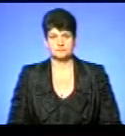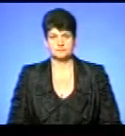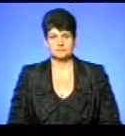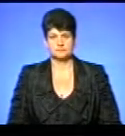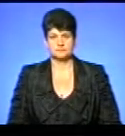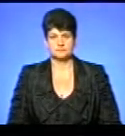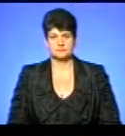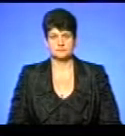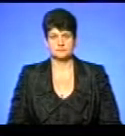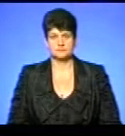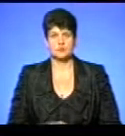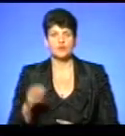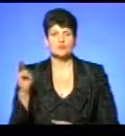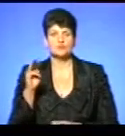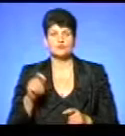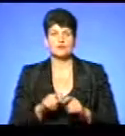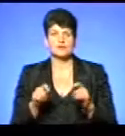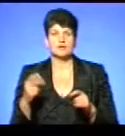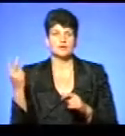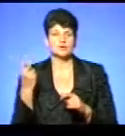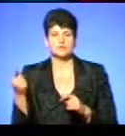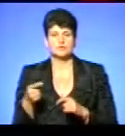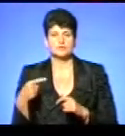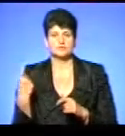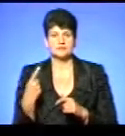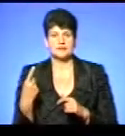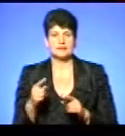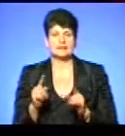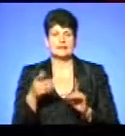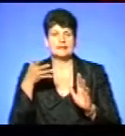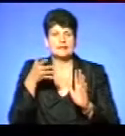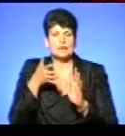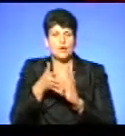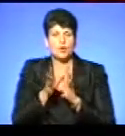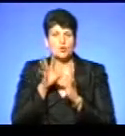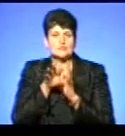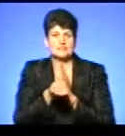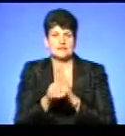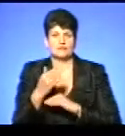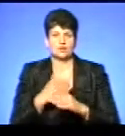У Шумську відкрили другий на Тернопільщині інклюзивно-ресурсний центр.